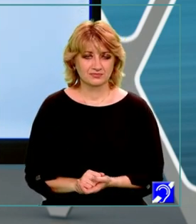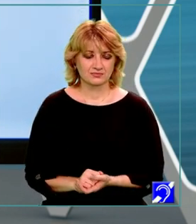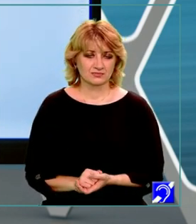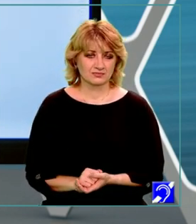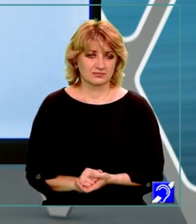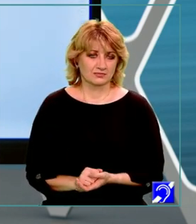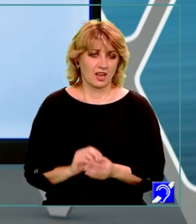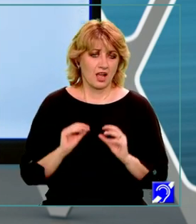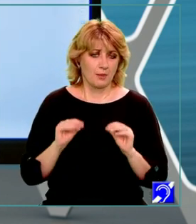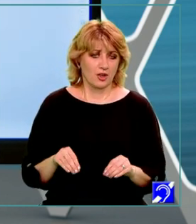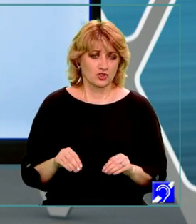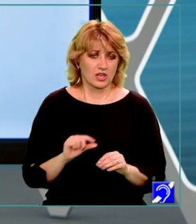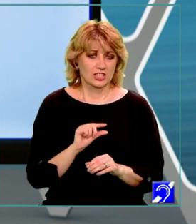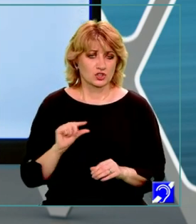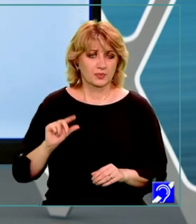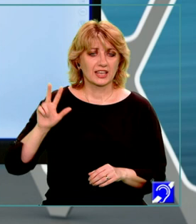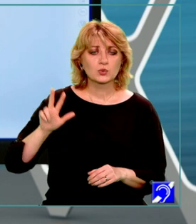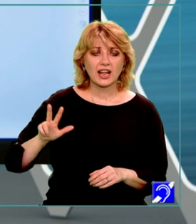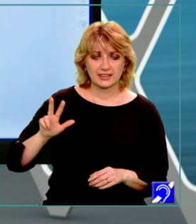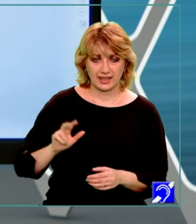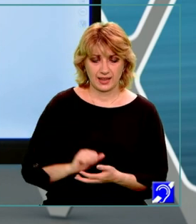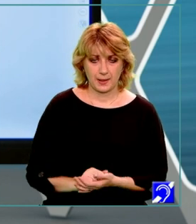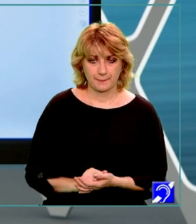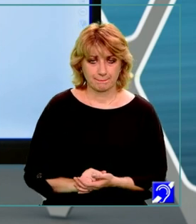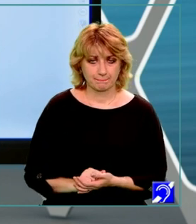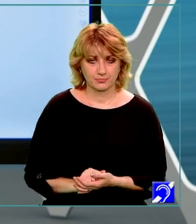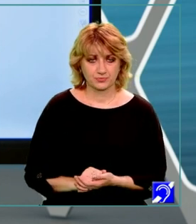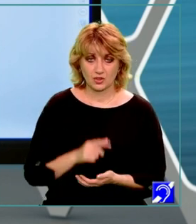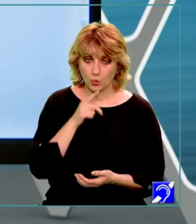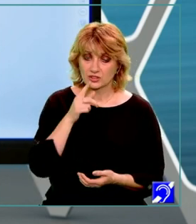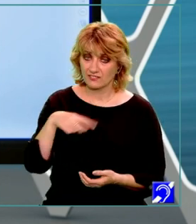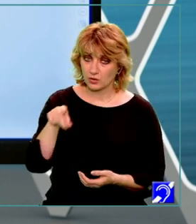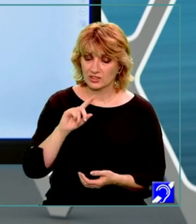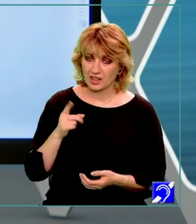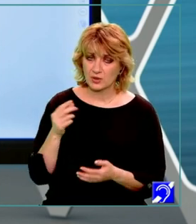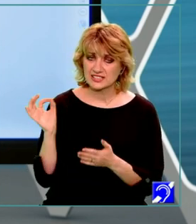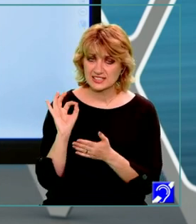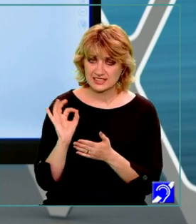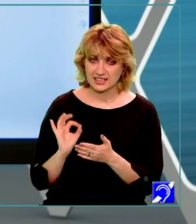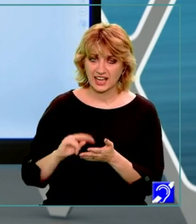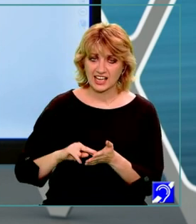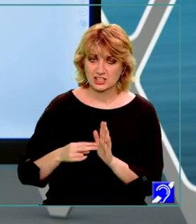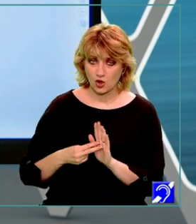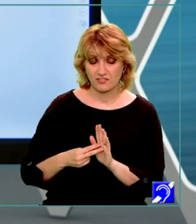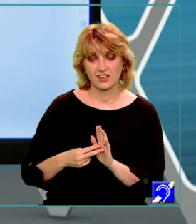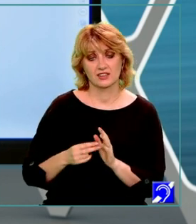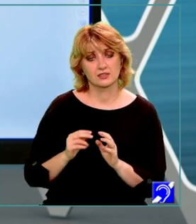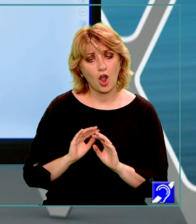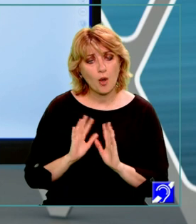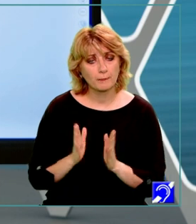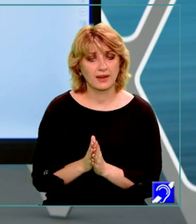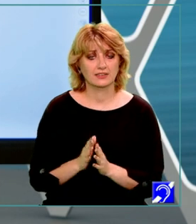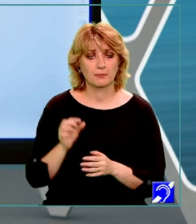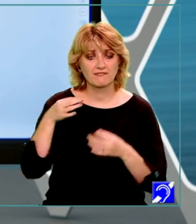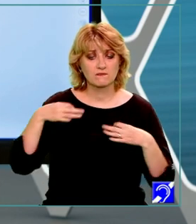Am ajuns la subiectul al treilea unde voi trebuie să redactați rezolvările complete pe foaia voastră de